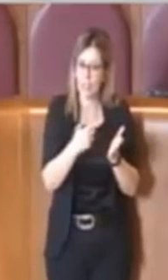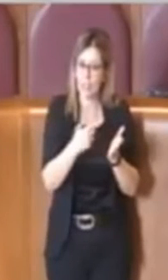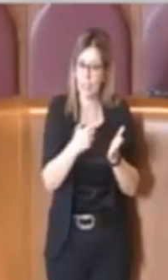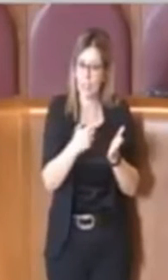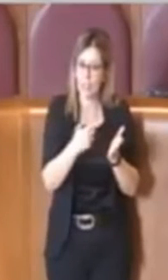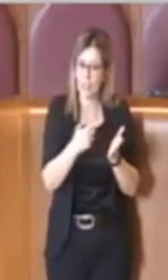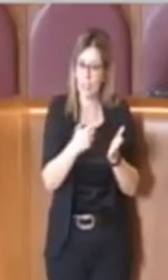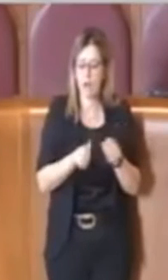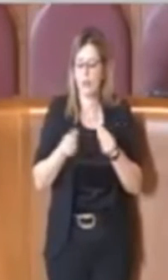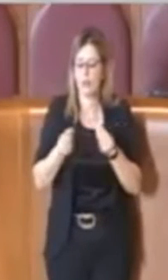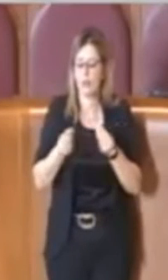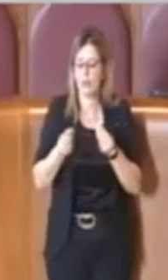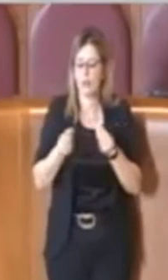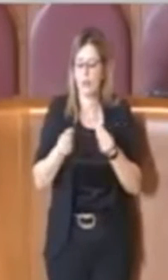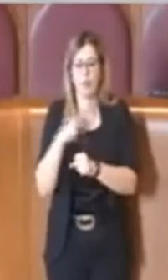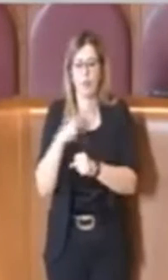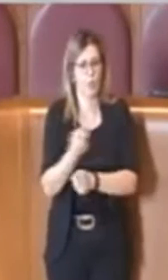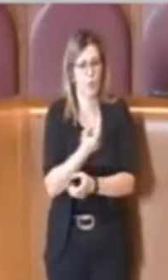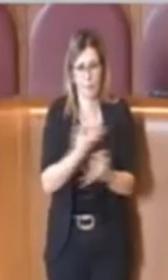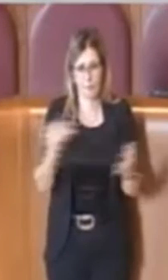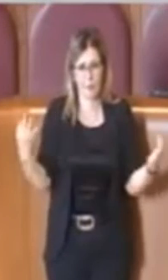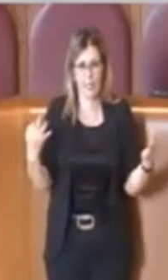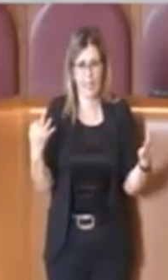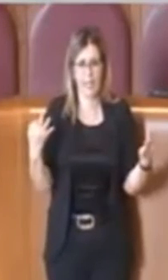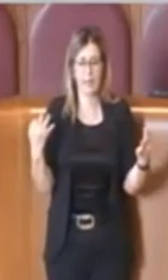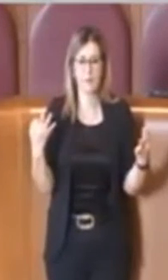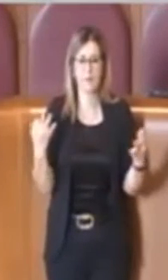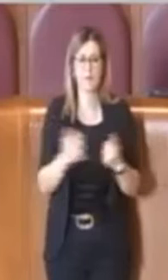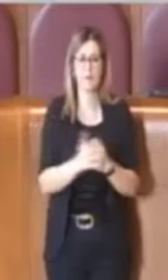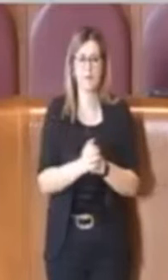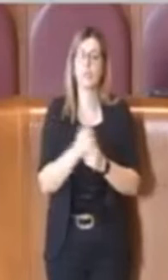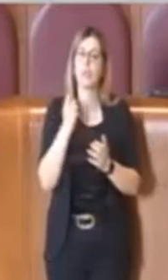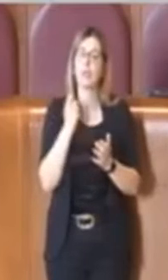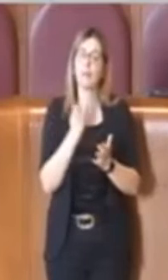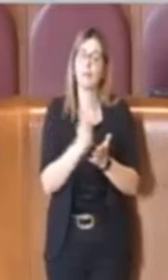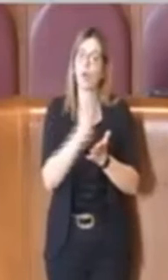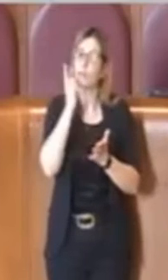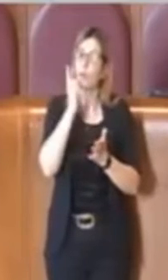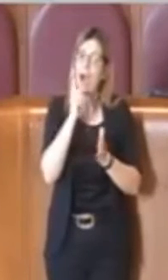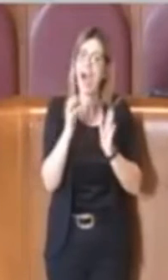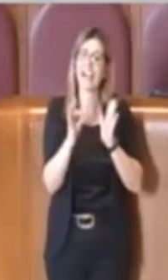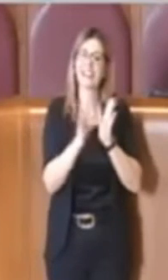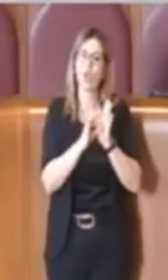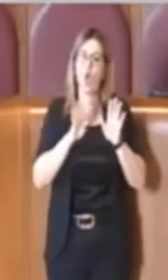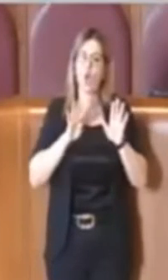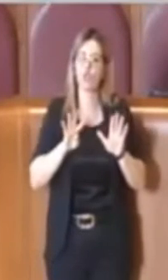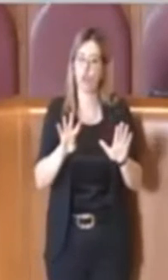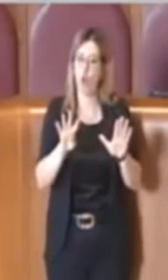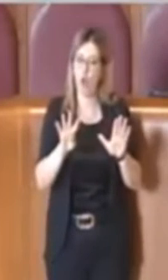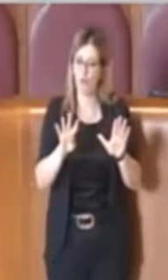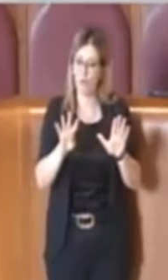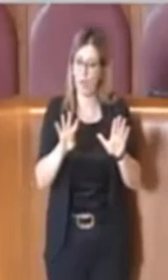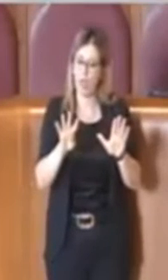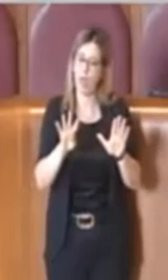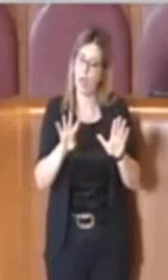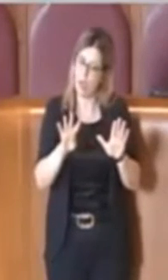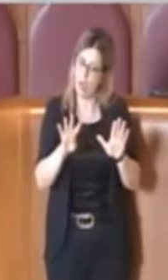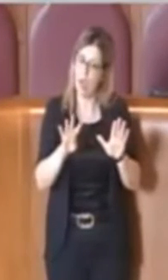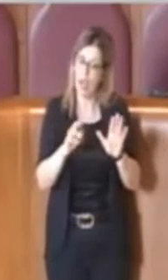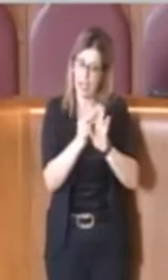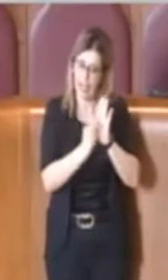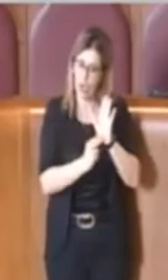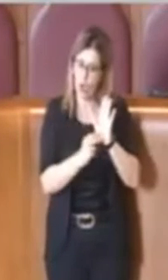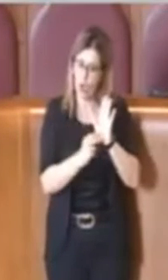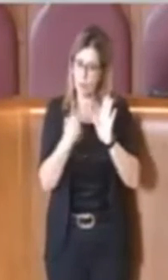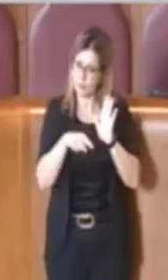lavorare bene tutti. In particolare l'articolo 9, che è la novità di questo regolamento,